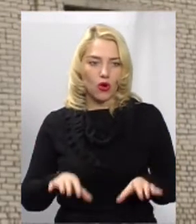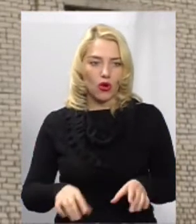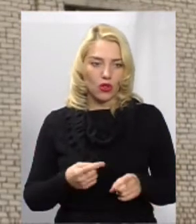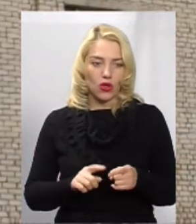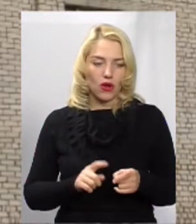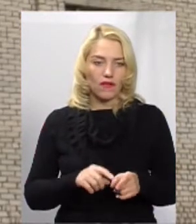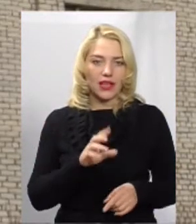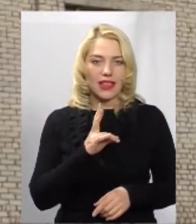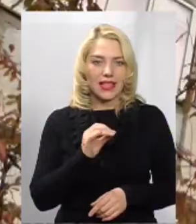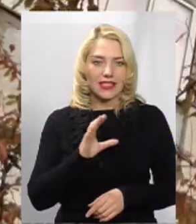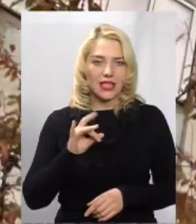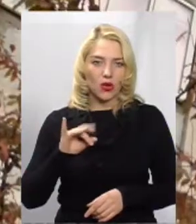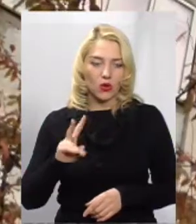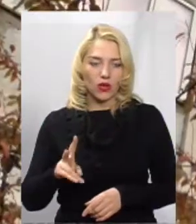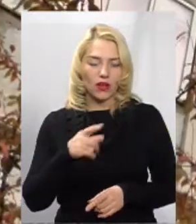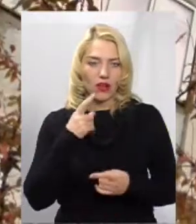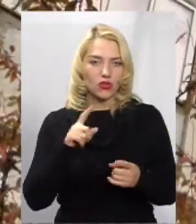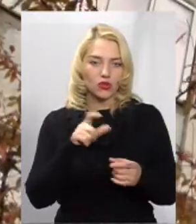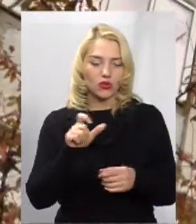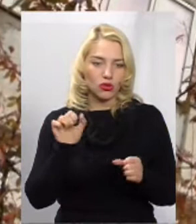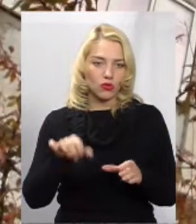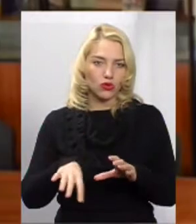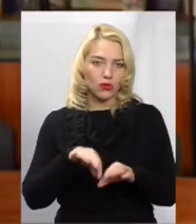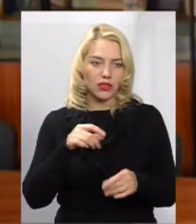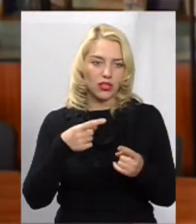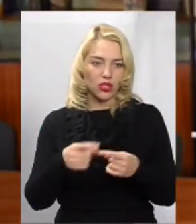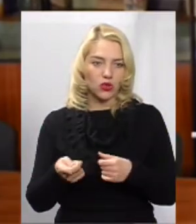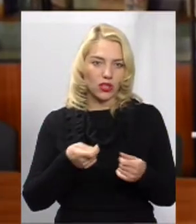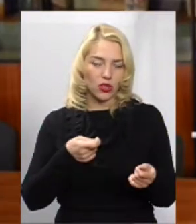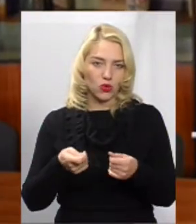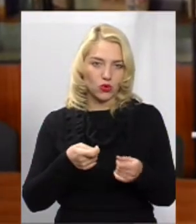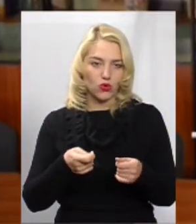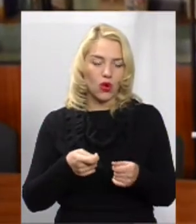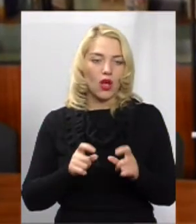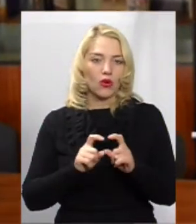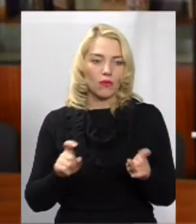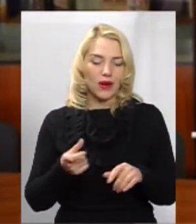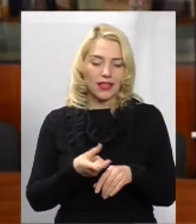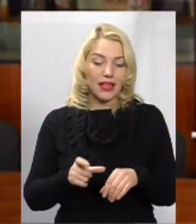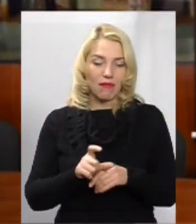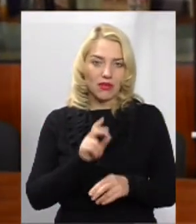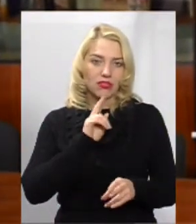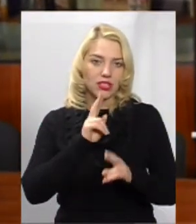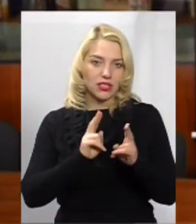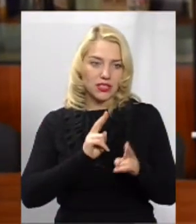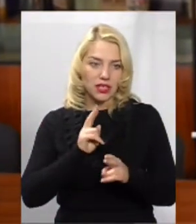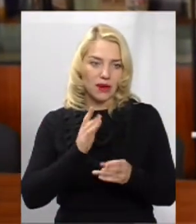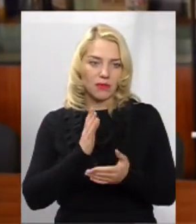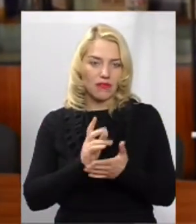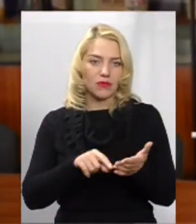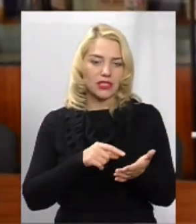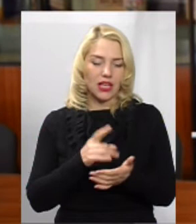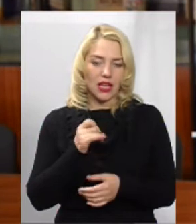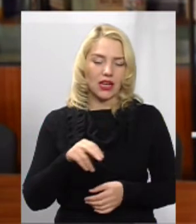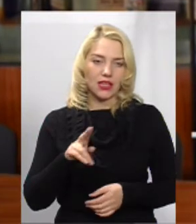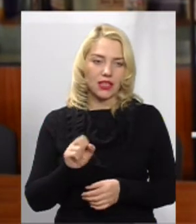господарства Анатолій Нестеру каже, мешканці можуть обрати іншу керуючу компанію. Найбільше скарг надходить поки що в міську раду